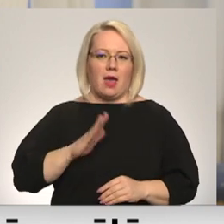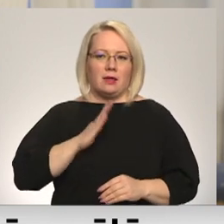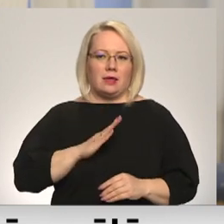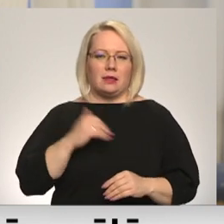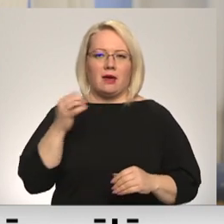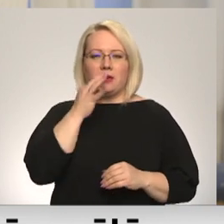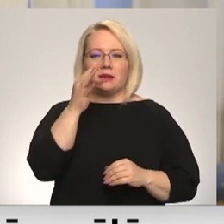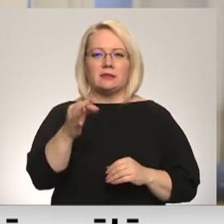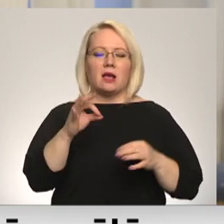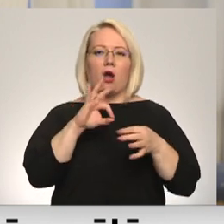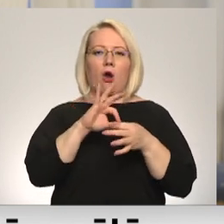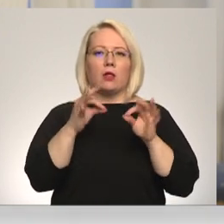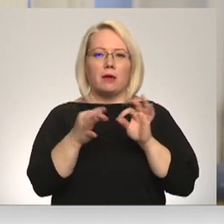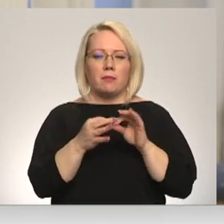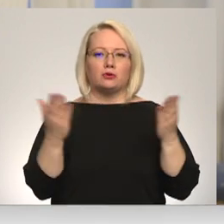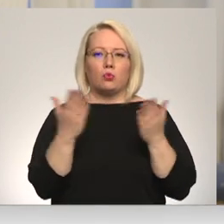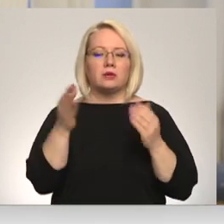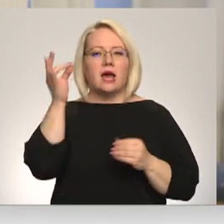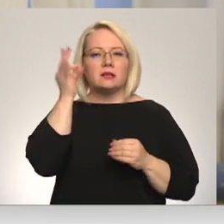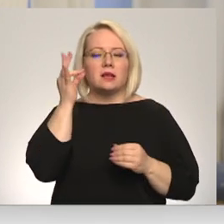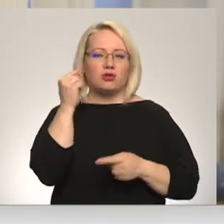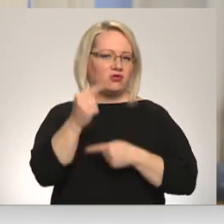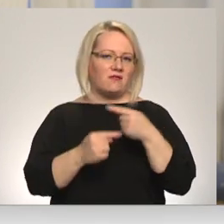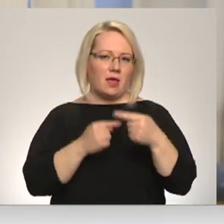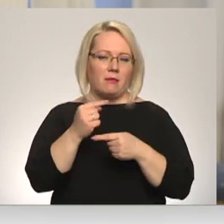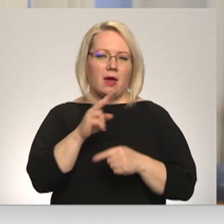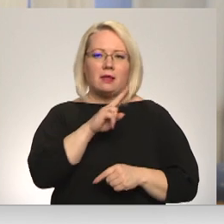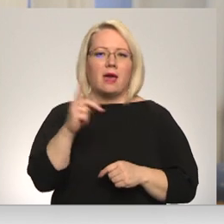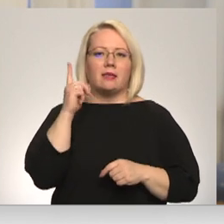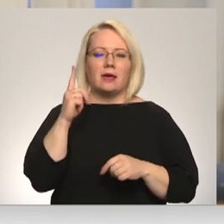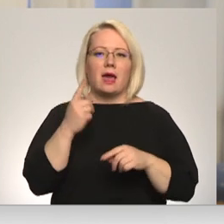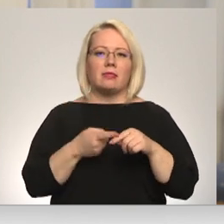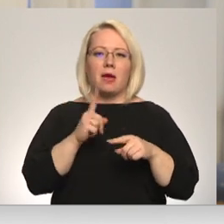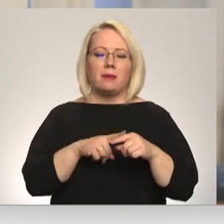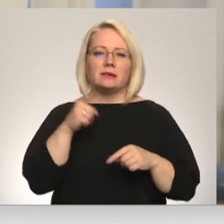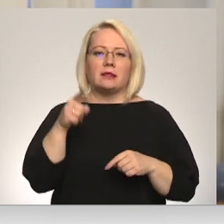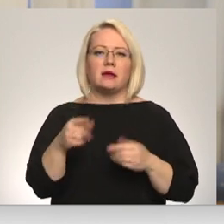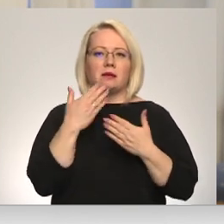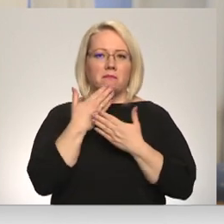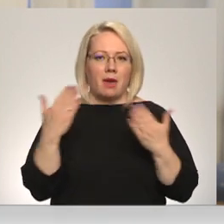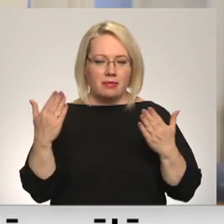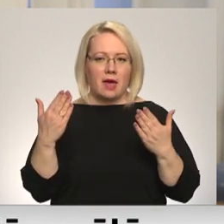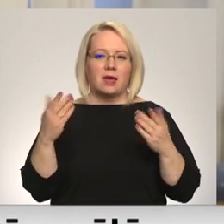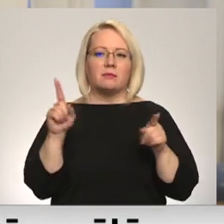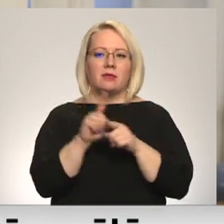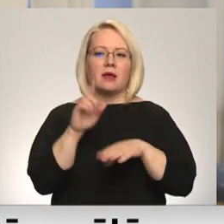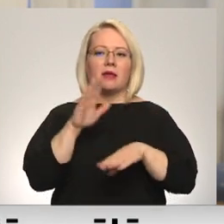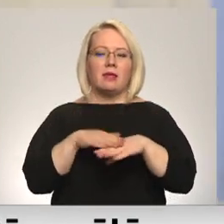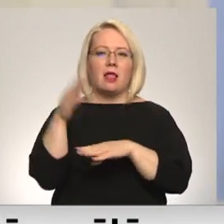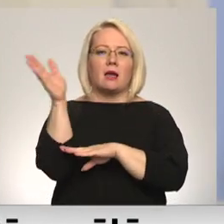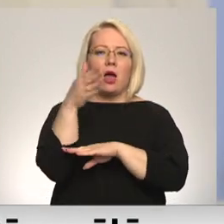olimpiskās spēles, ko es atcerēšos vienmēr. Ne tikai daļ tā, ka tās ir manas noslēdzošas, bet arī daļ karoga.